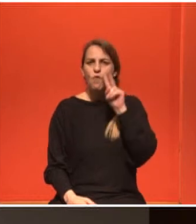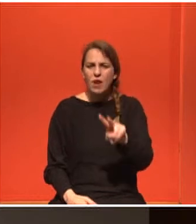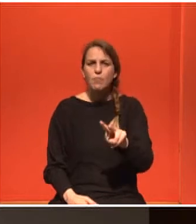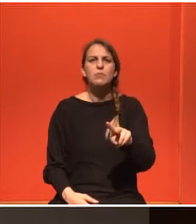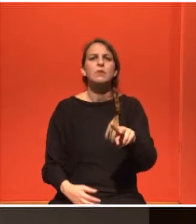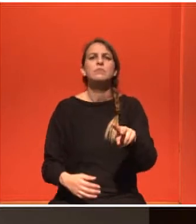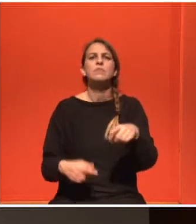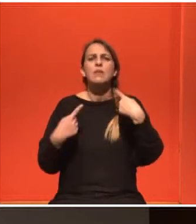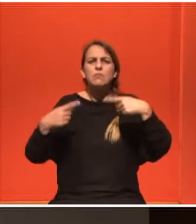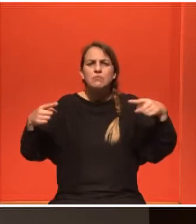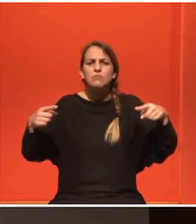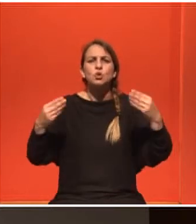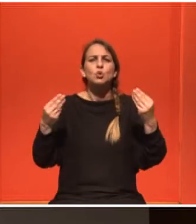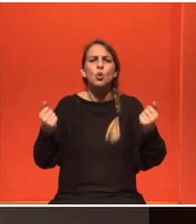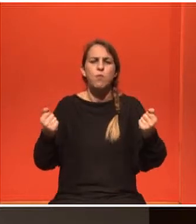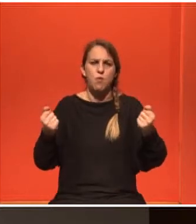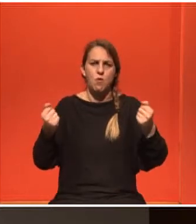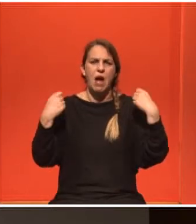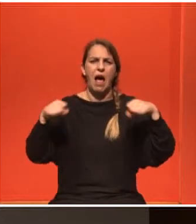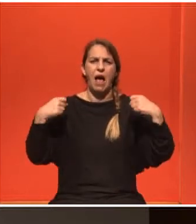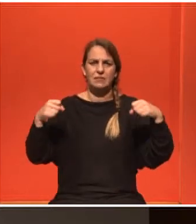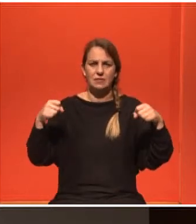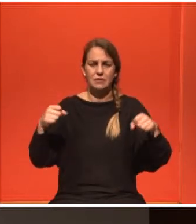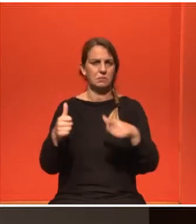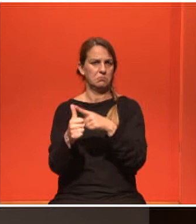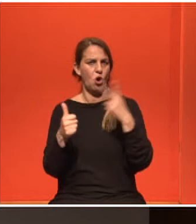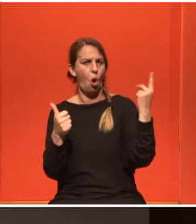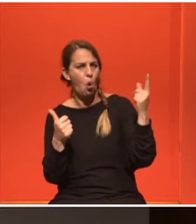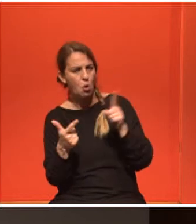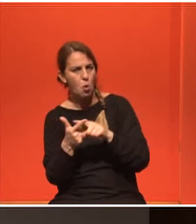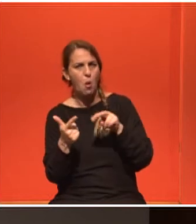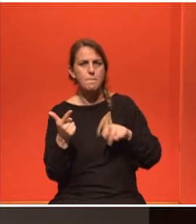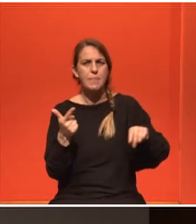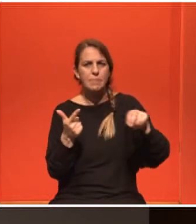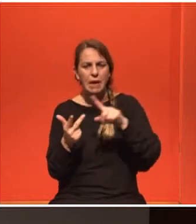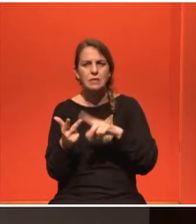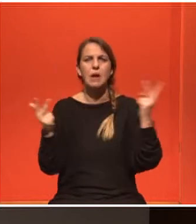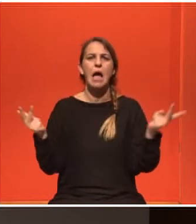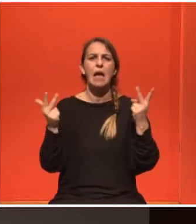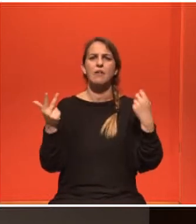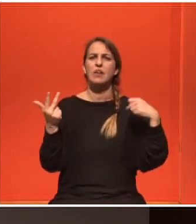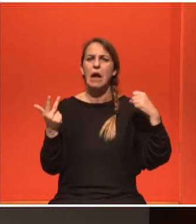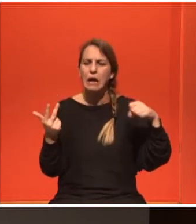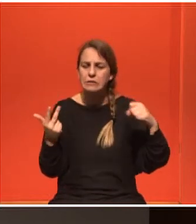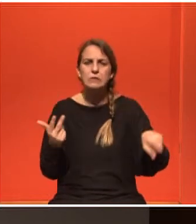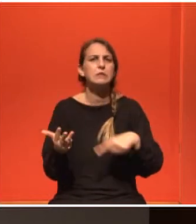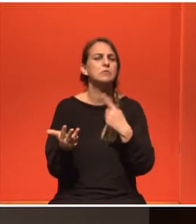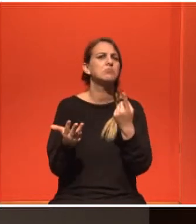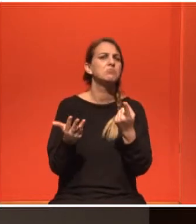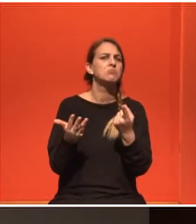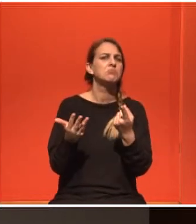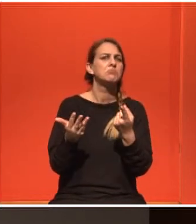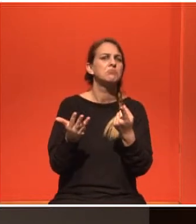Διαφορετικές μορφές άσκησης χορός, περπάτημα, ήπιες ασκήσεις οι οποίες σιγά σιγά έγιναν